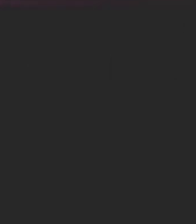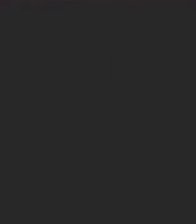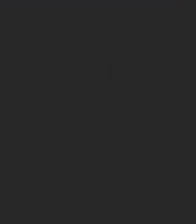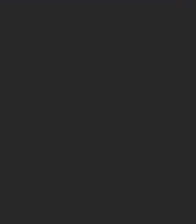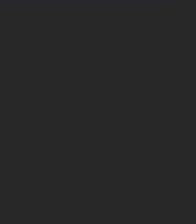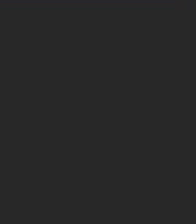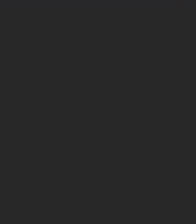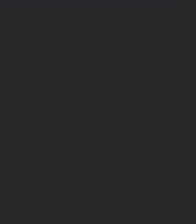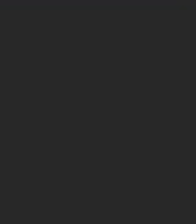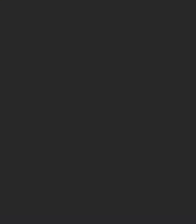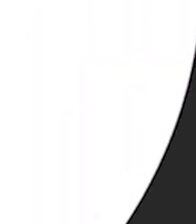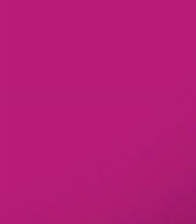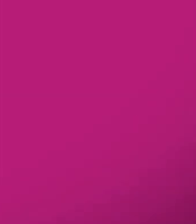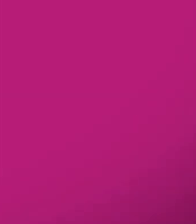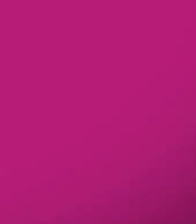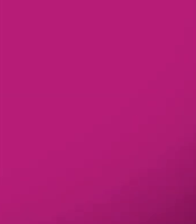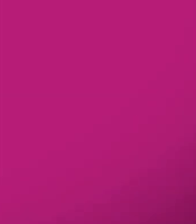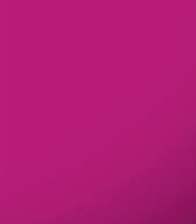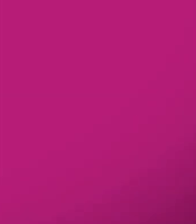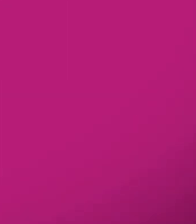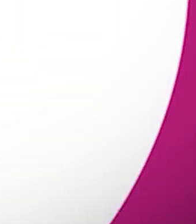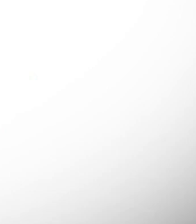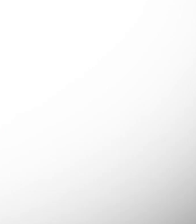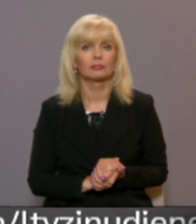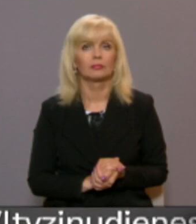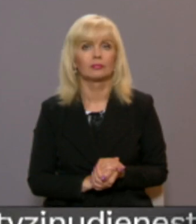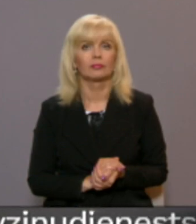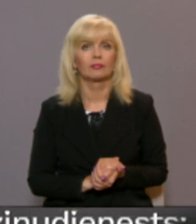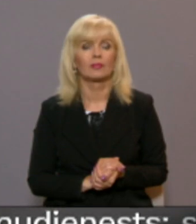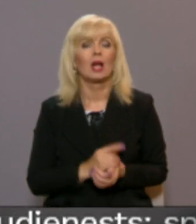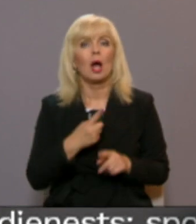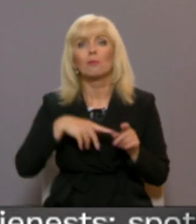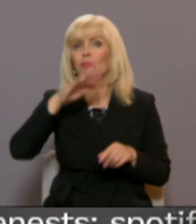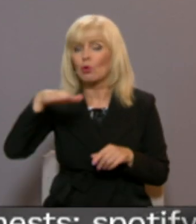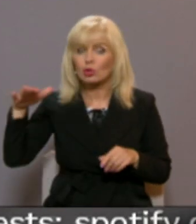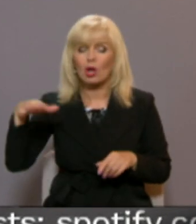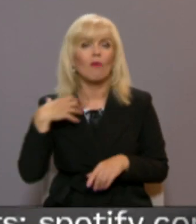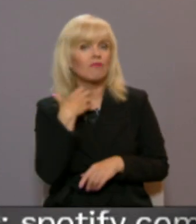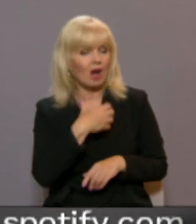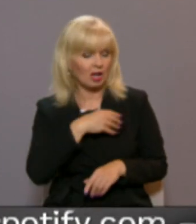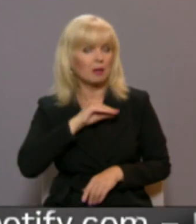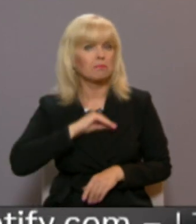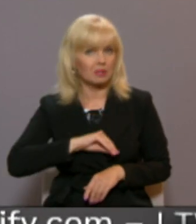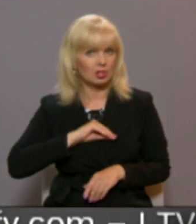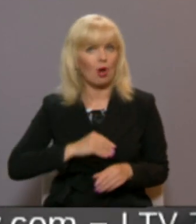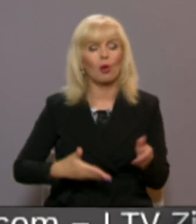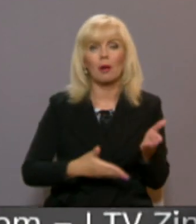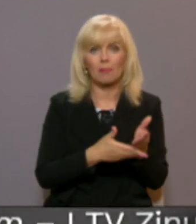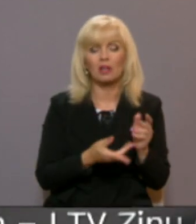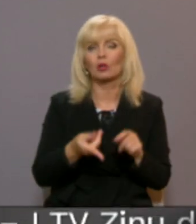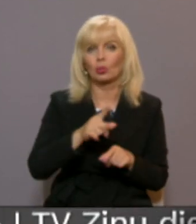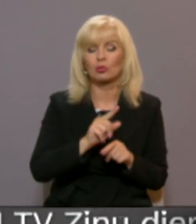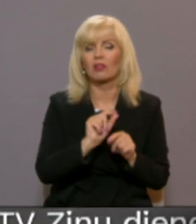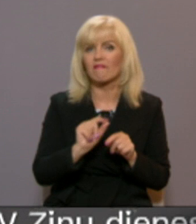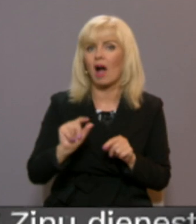Re, visi ēters ir te! Pusaudžu, kuriem vajadzīga psihologa palīdzība, kļūst